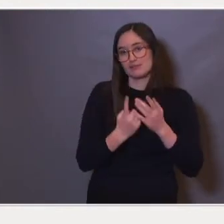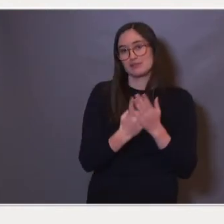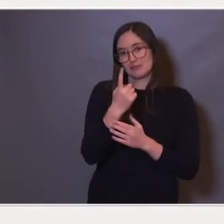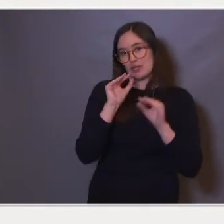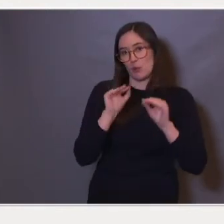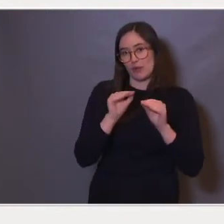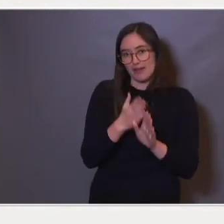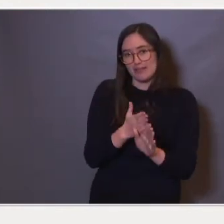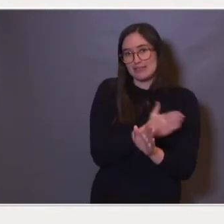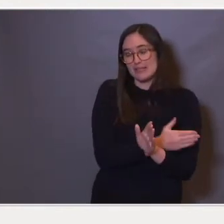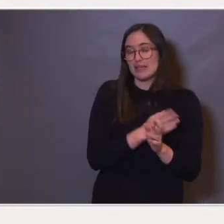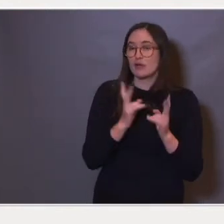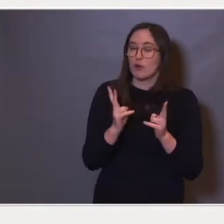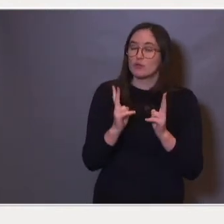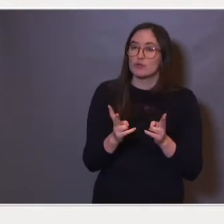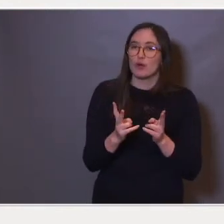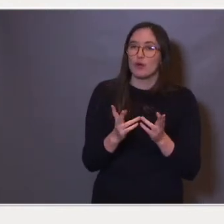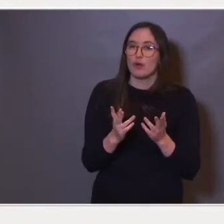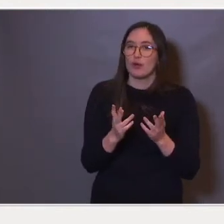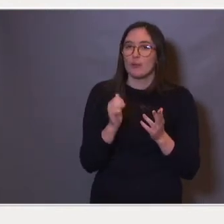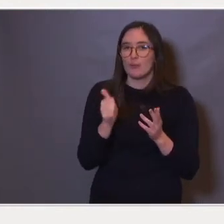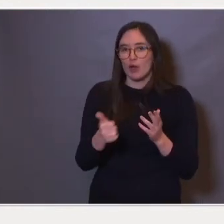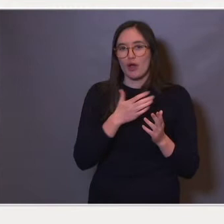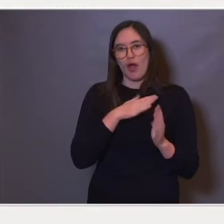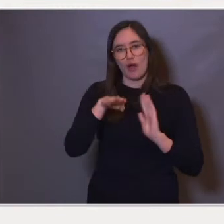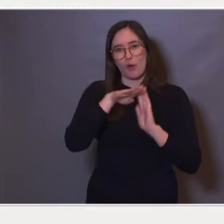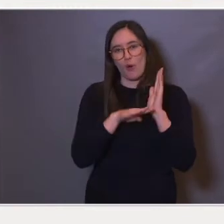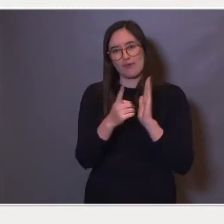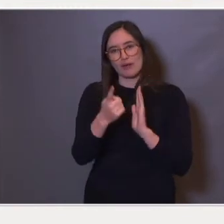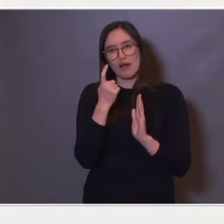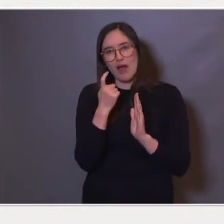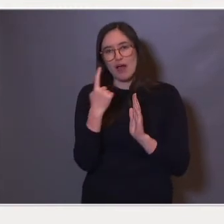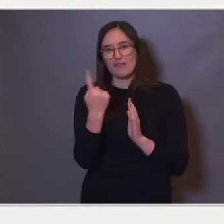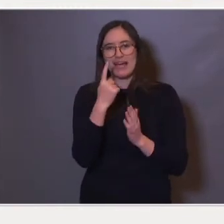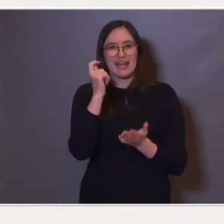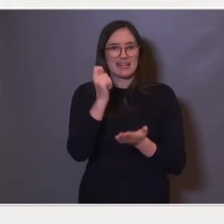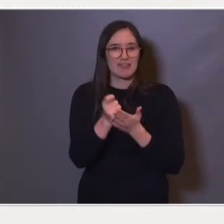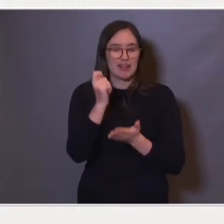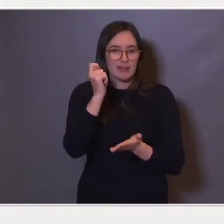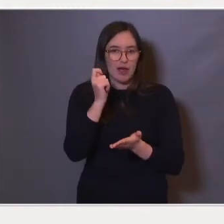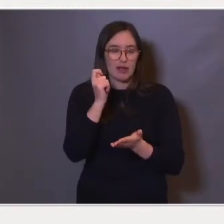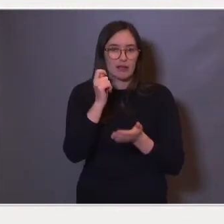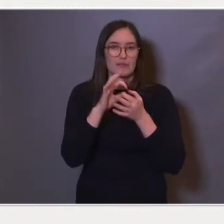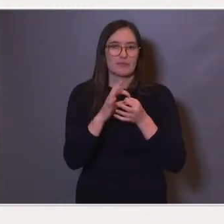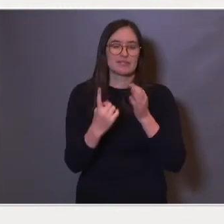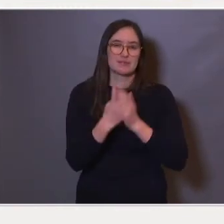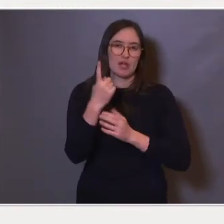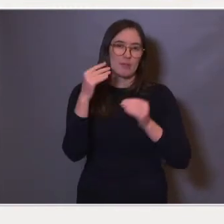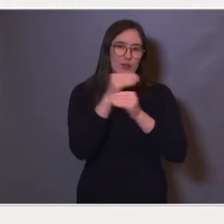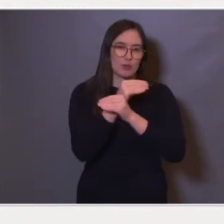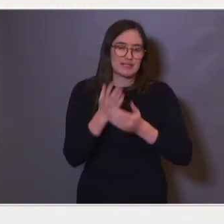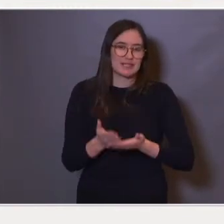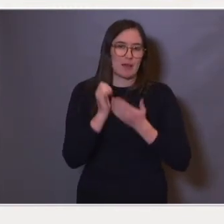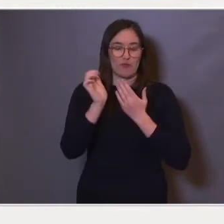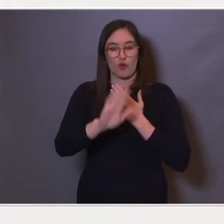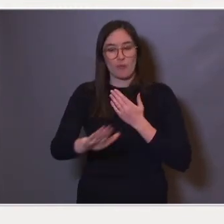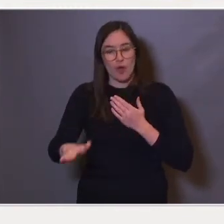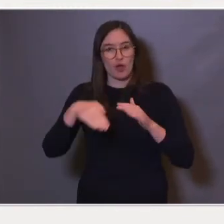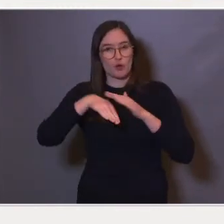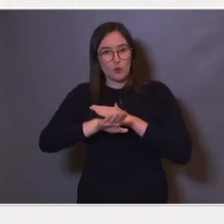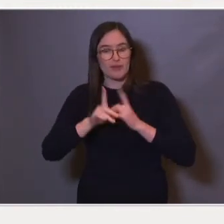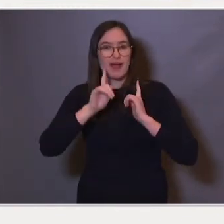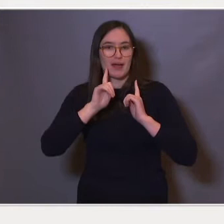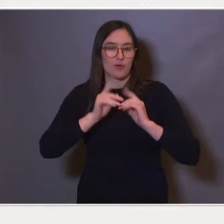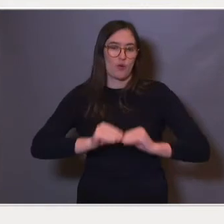og at det bør innføres lovkrav om at enkeltvedtak og spesialpedagogisk hjelp for barn under opplæringspliktig alder eller